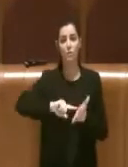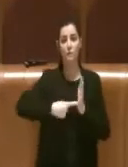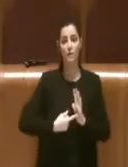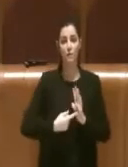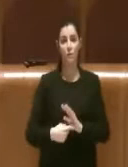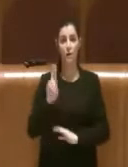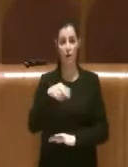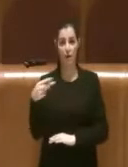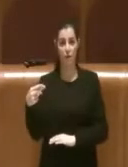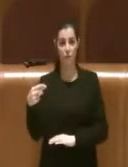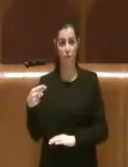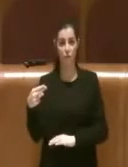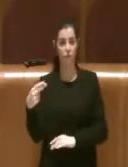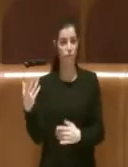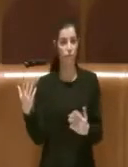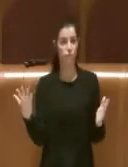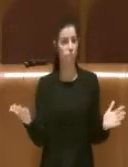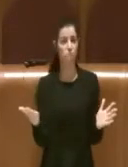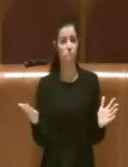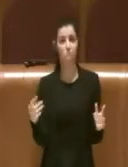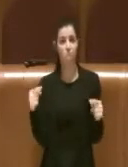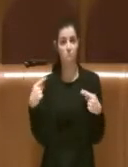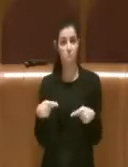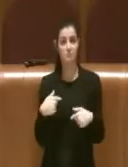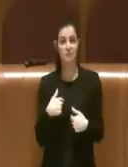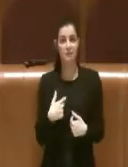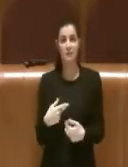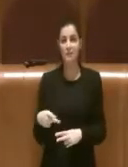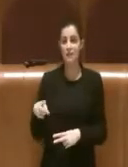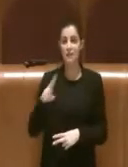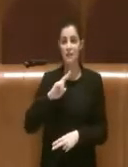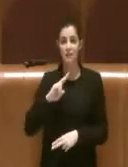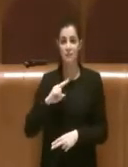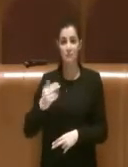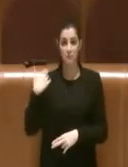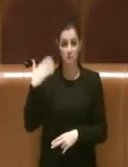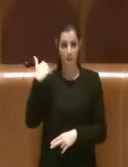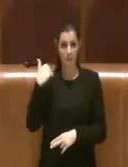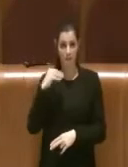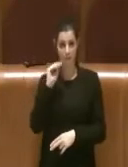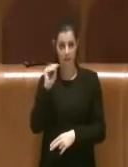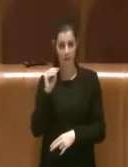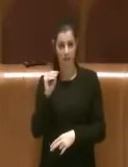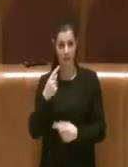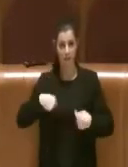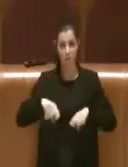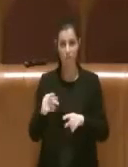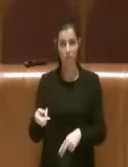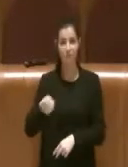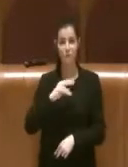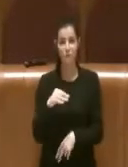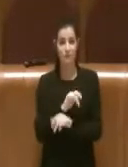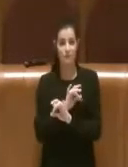A questo punto io, ma non ho avuto risposta neanche nella precedente seduta di aula, devo